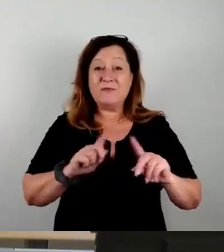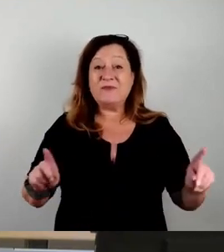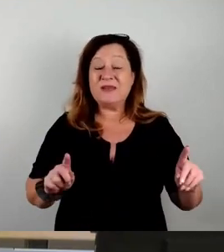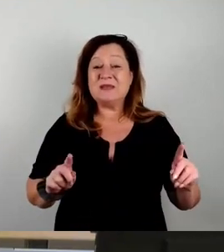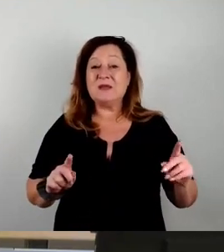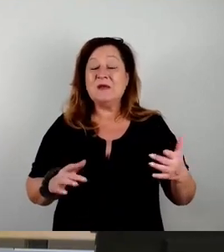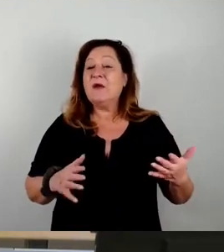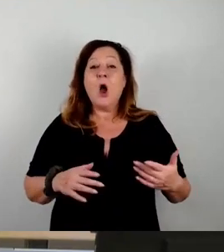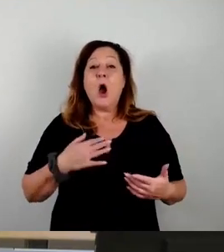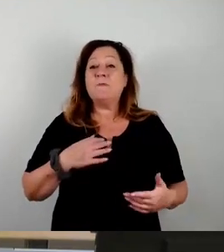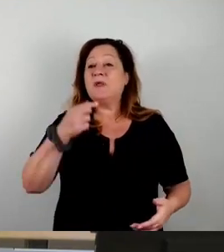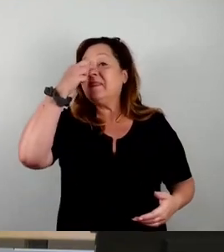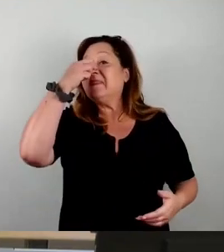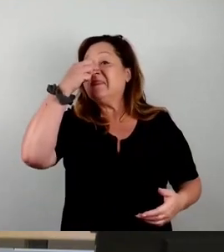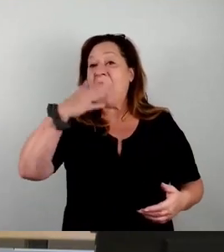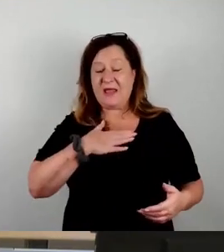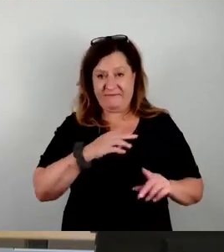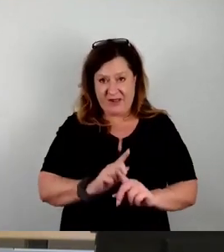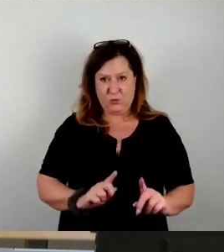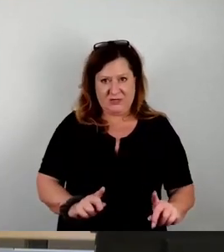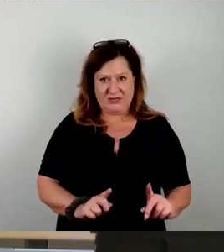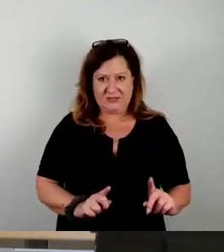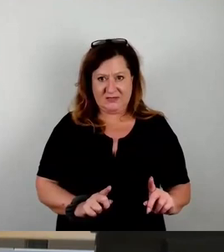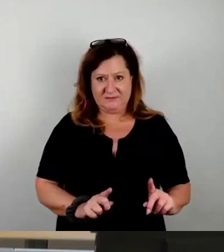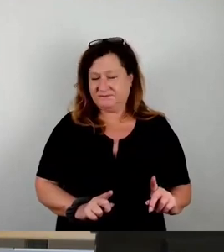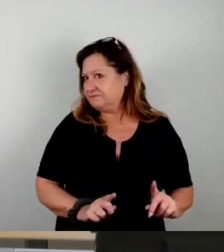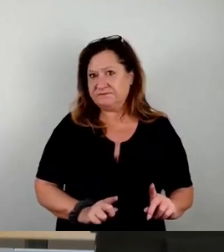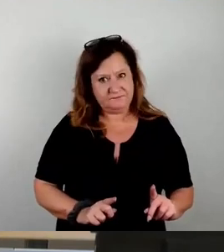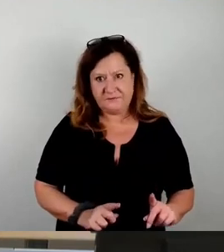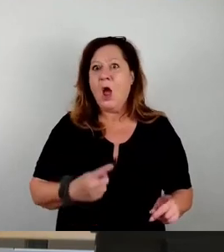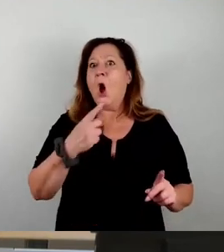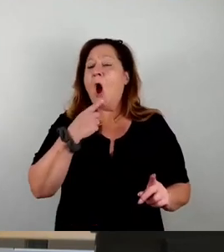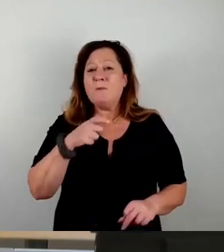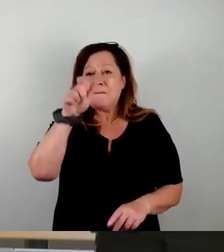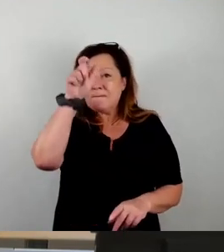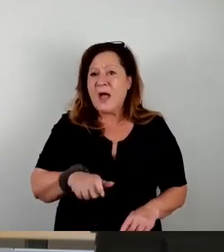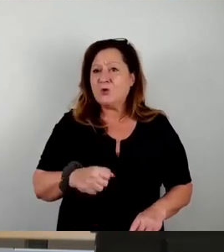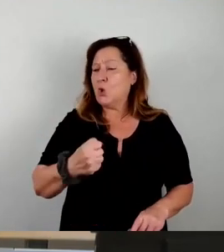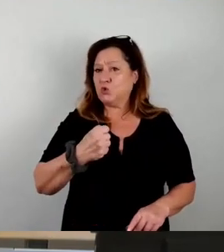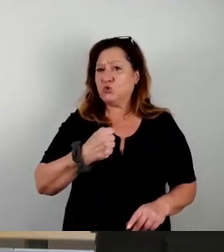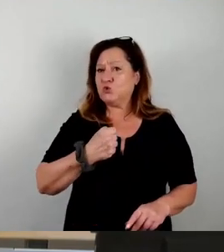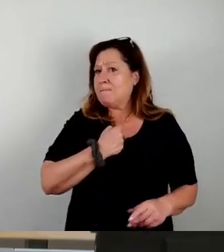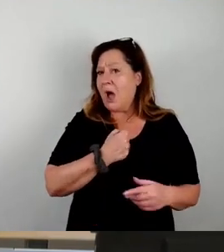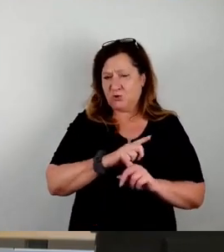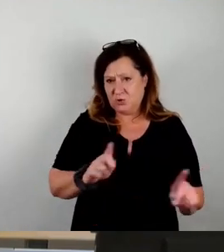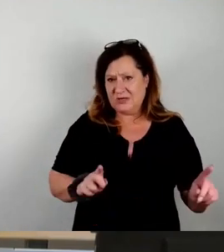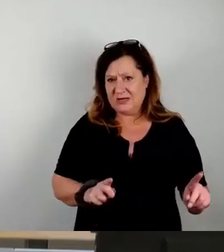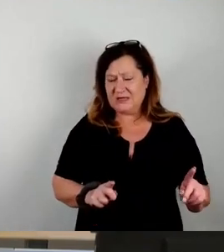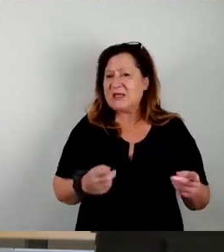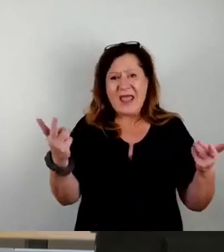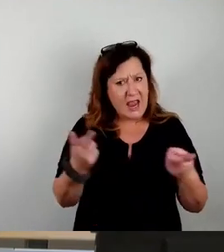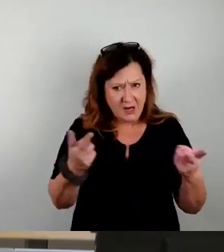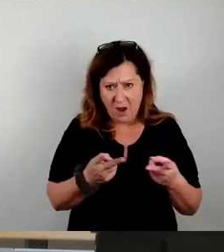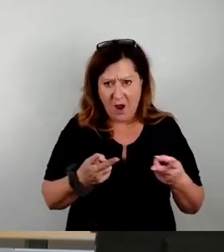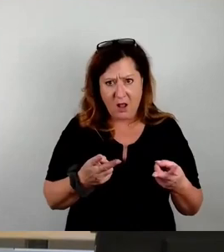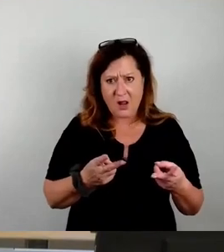nach der Partei oder nach der, wie auch immer, ob einem jetzt die Person sympathisch ist oder nicht oder die Firma, das ist auch egal. Man muss